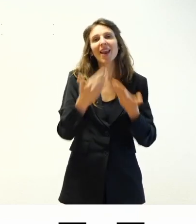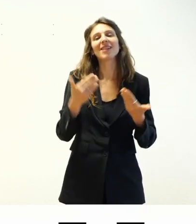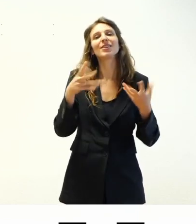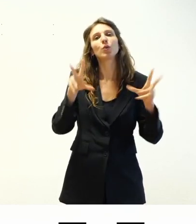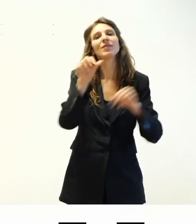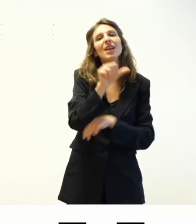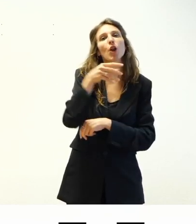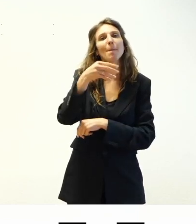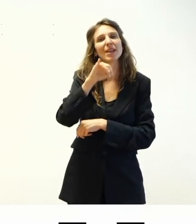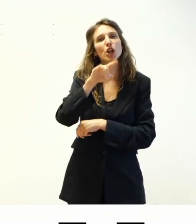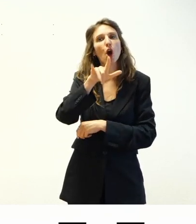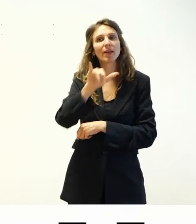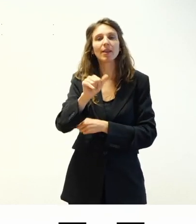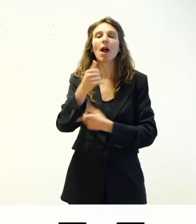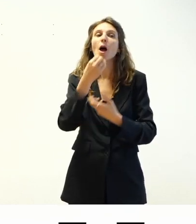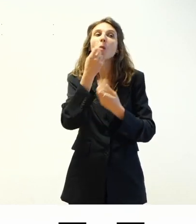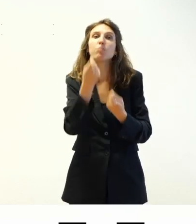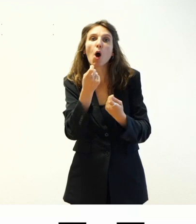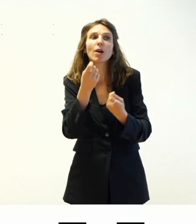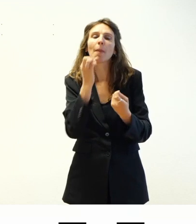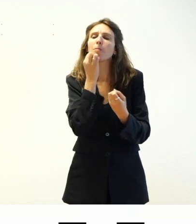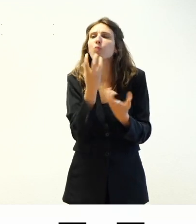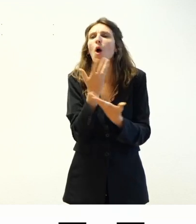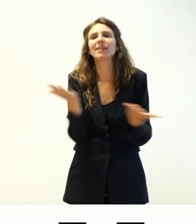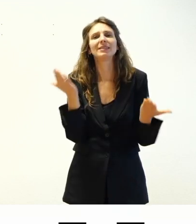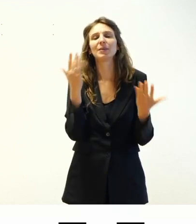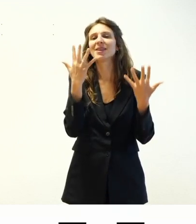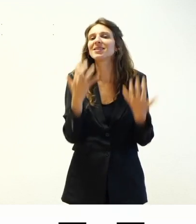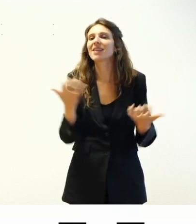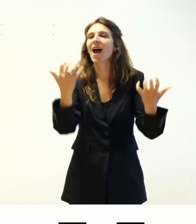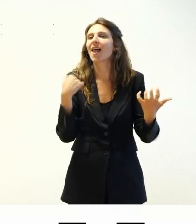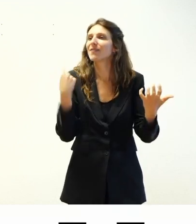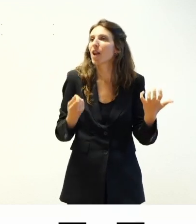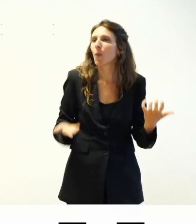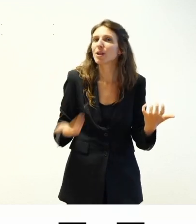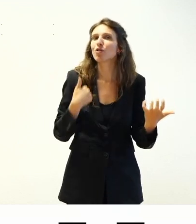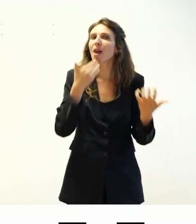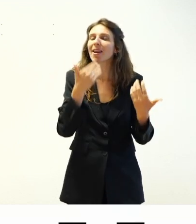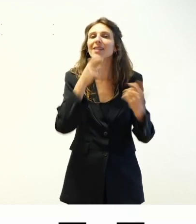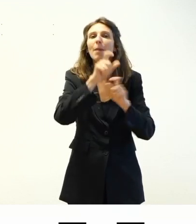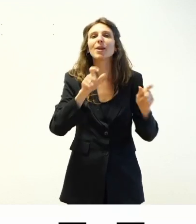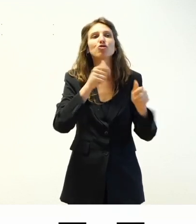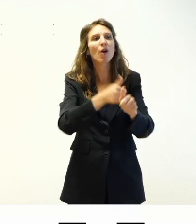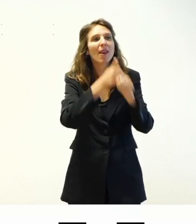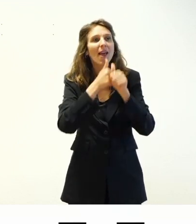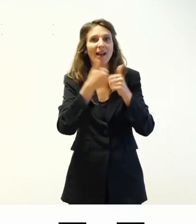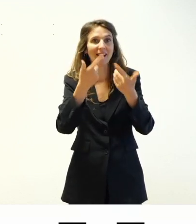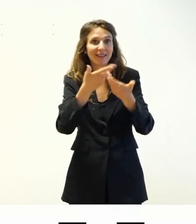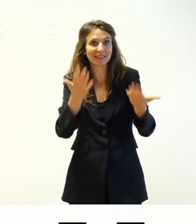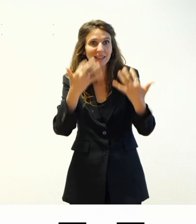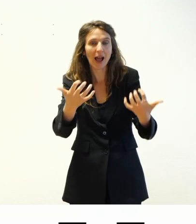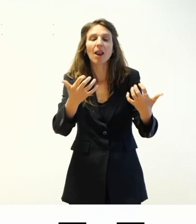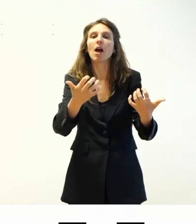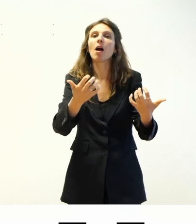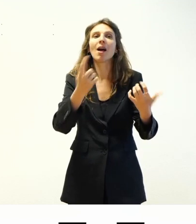ringraziamo anche i pochi ma buonissimi che sono rimasti in sala fino a quest'ora ringraziamo le persone che ci hanno seguito dalla sala e diamo